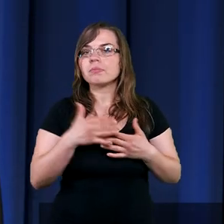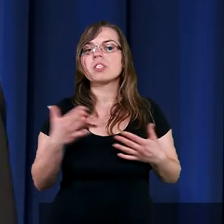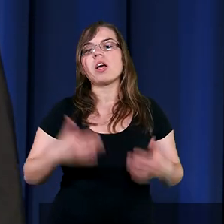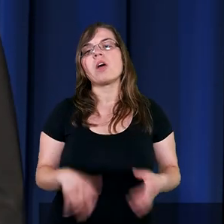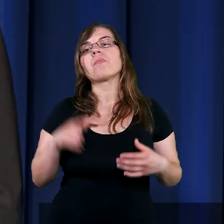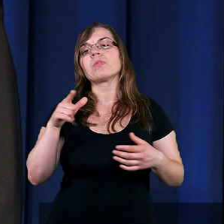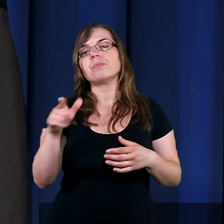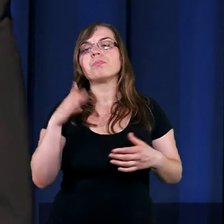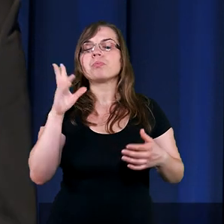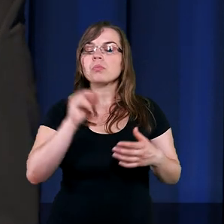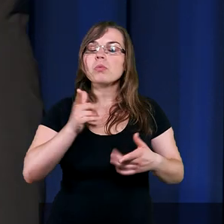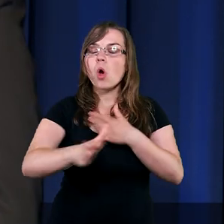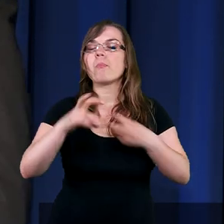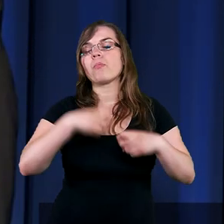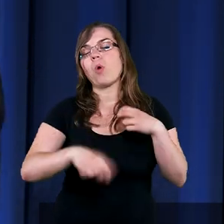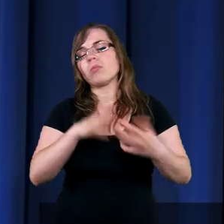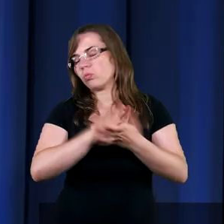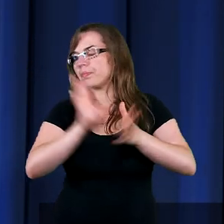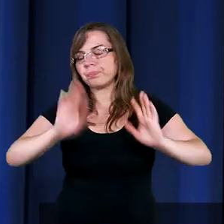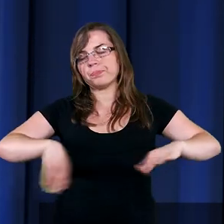kłopocie. Po problemie.